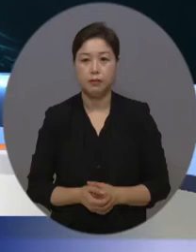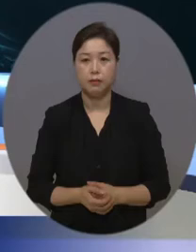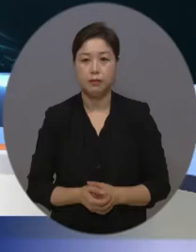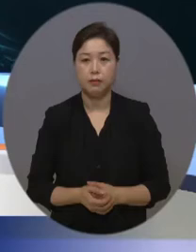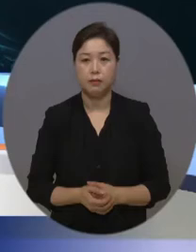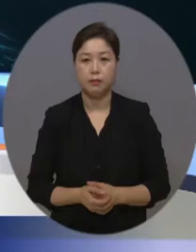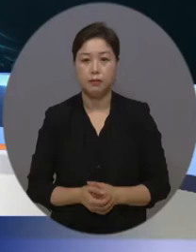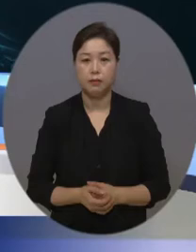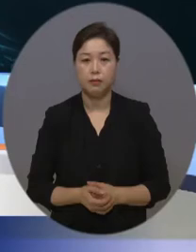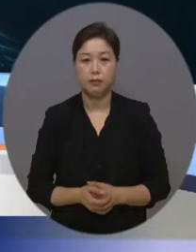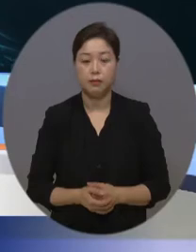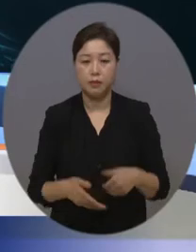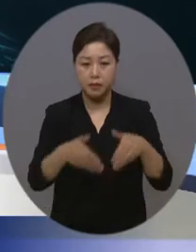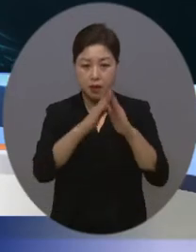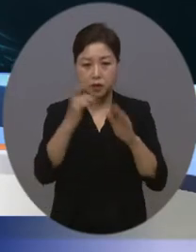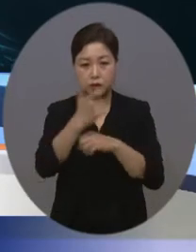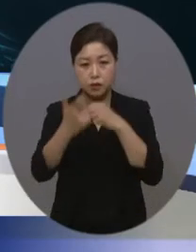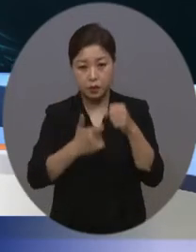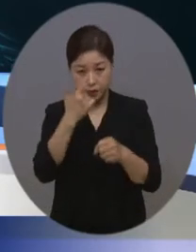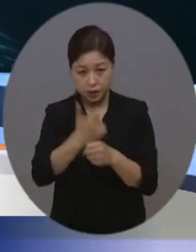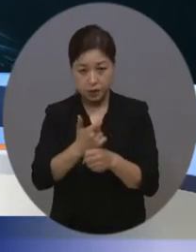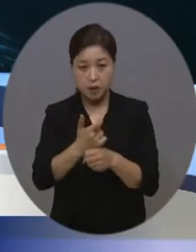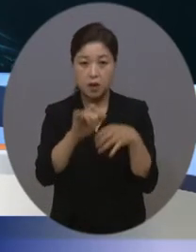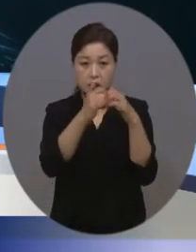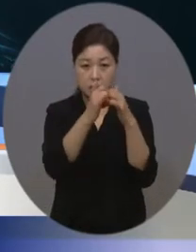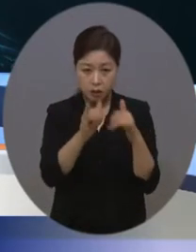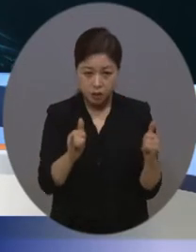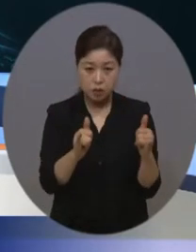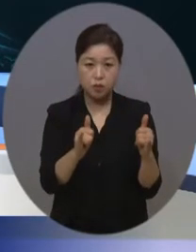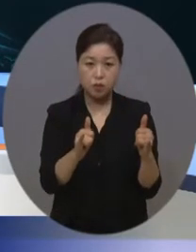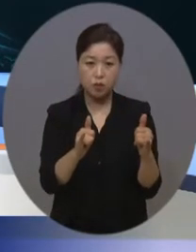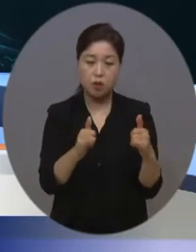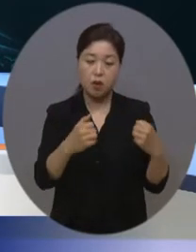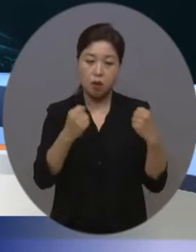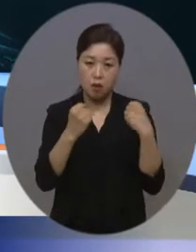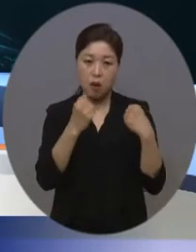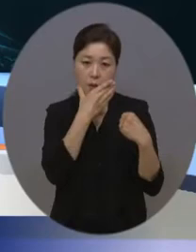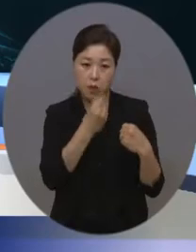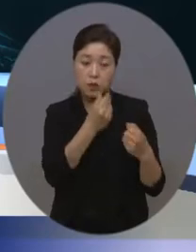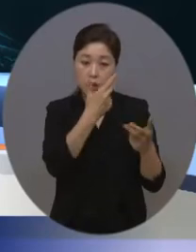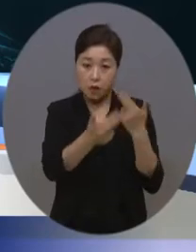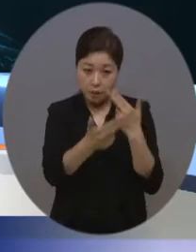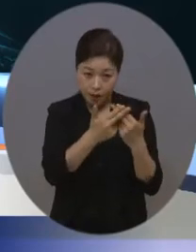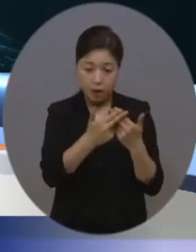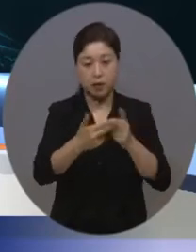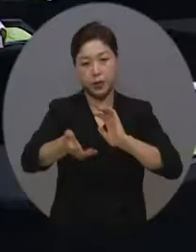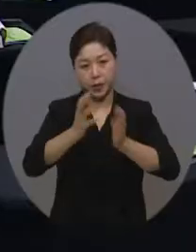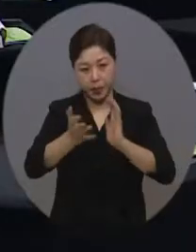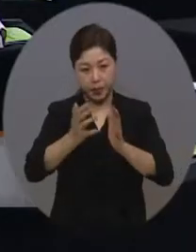창립 60주년을 맞은 인구보건복지협회가 심포지엄을 개최했습니다.